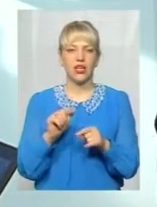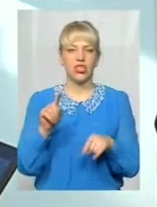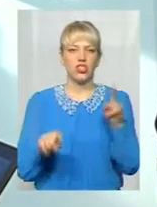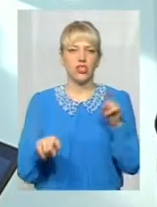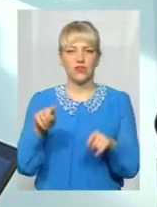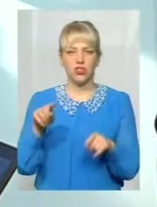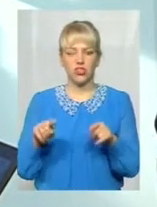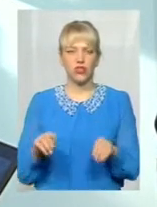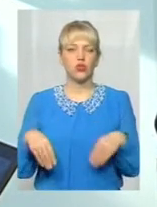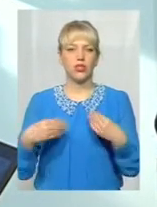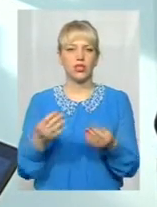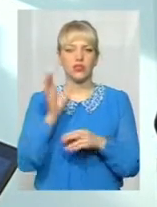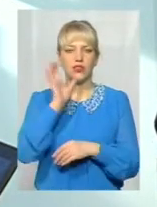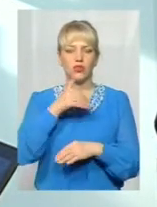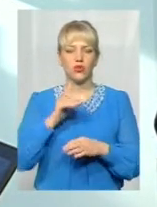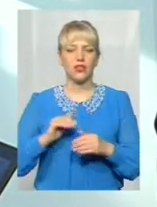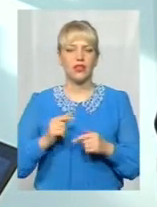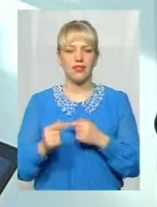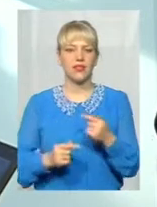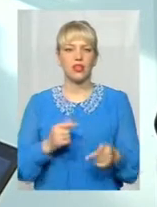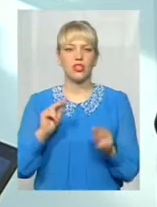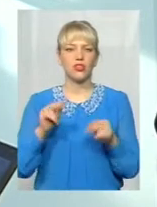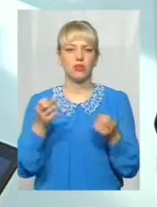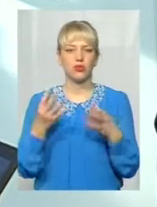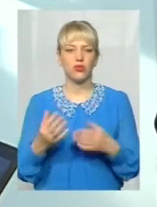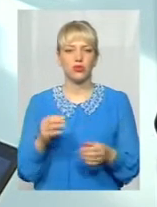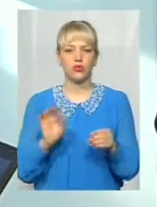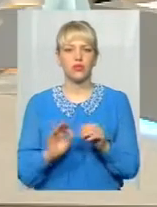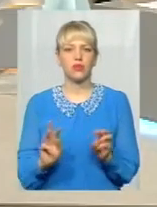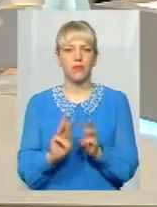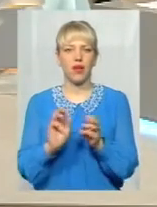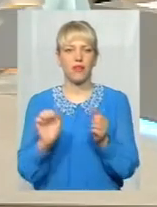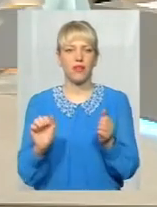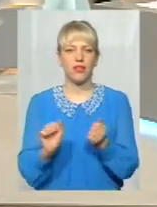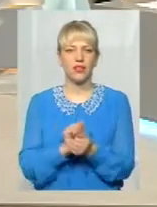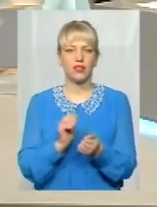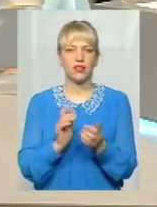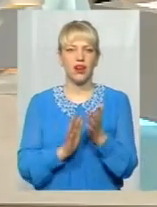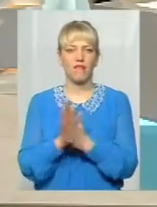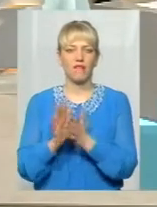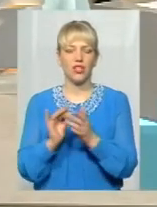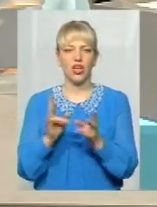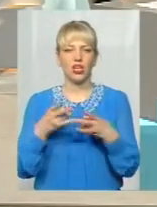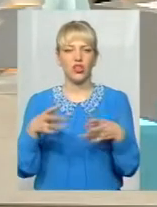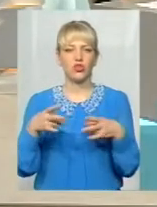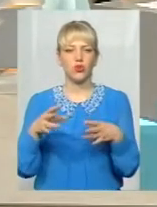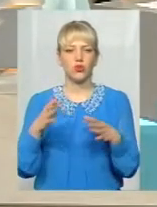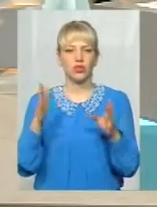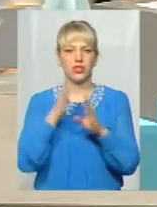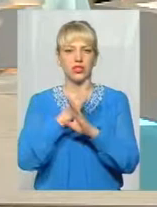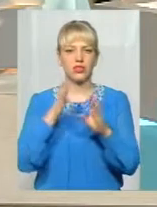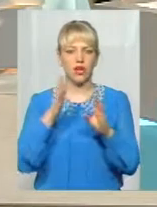і до серйозніших наслідків, аніж просто спалювання трави і шкоди навколишньому сувередовищу.